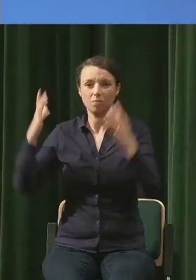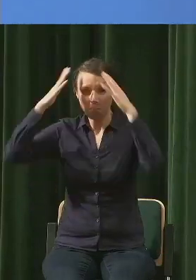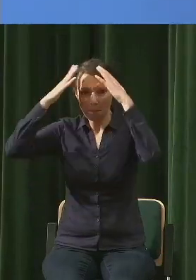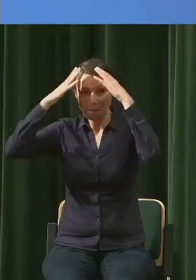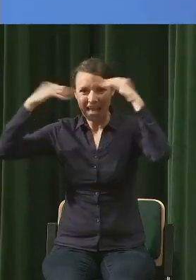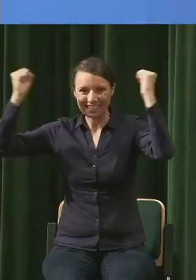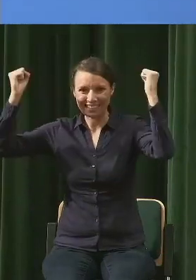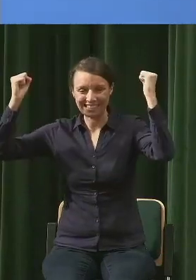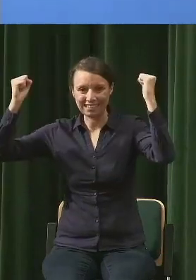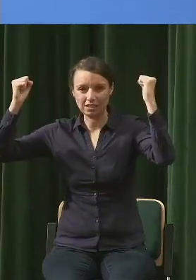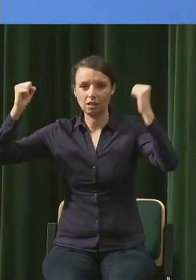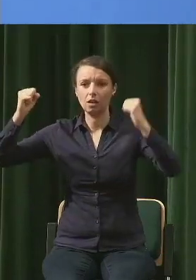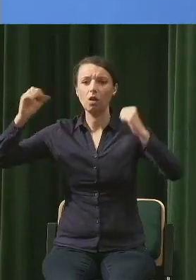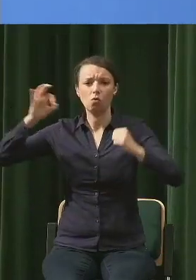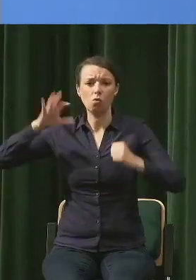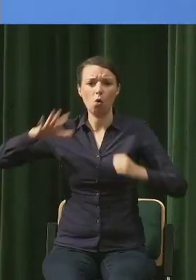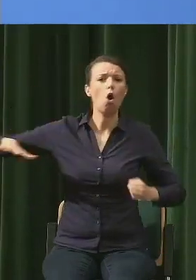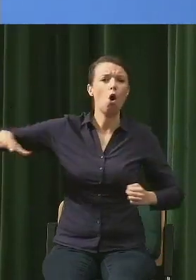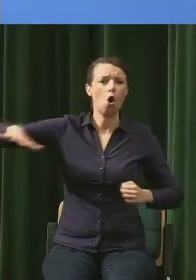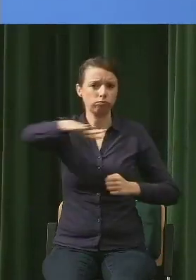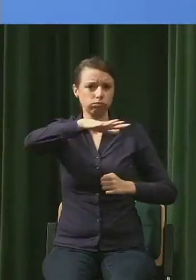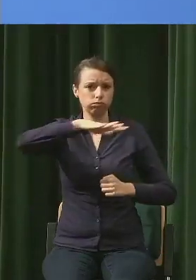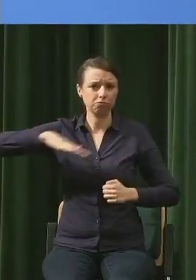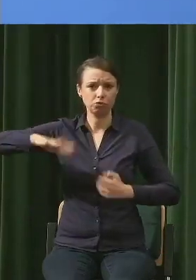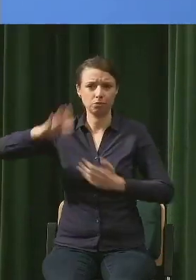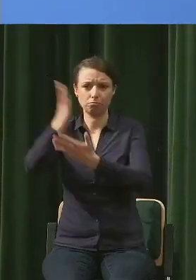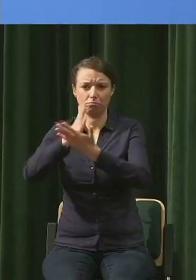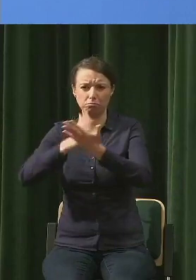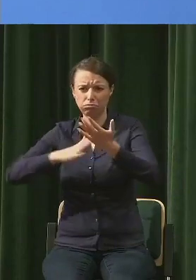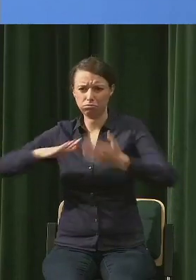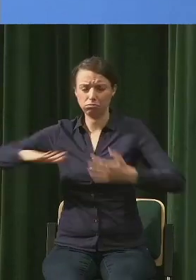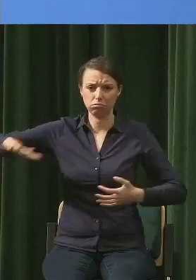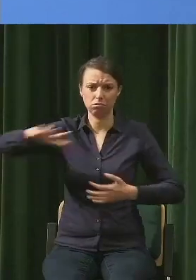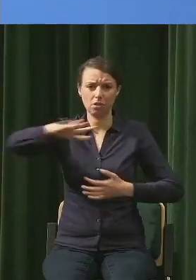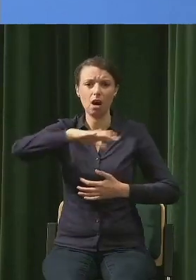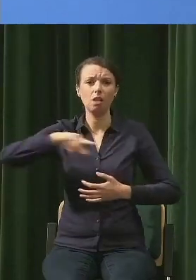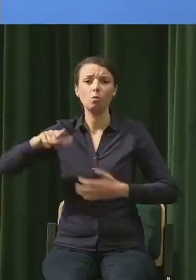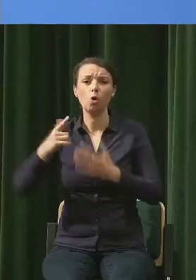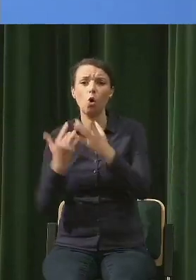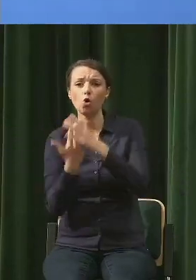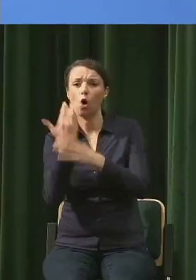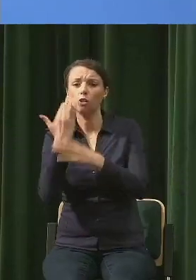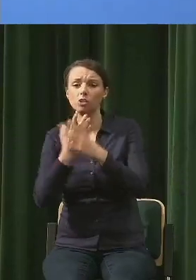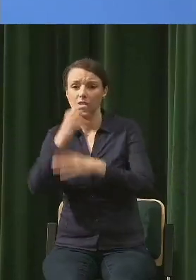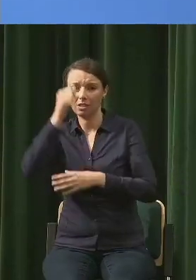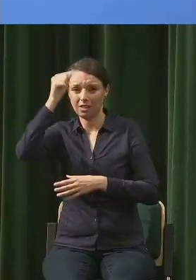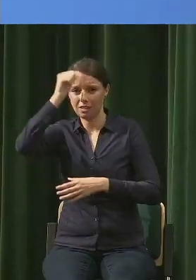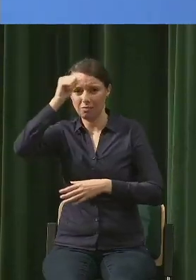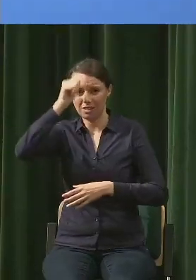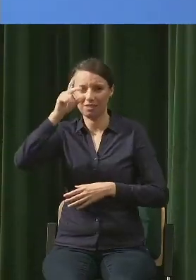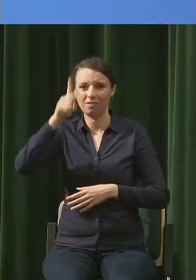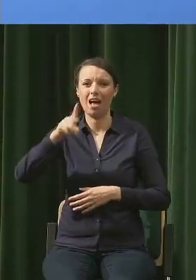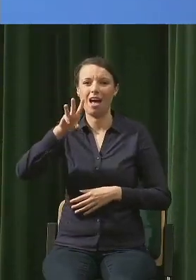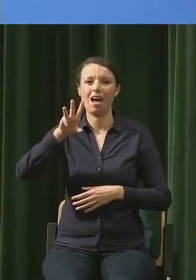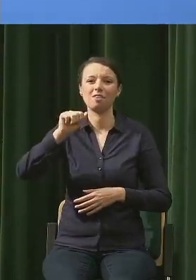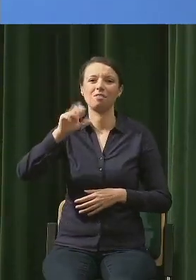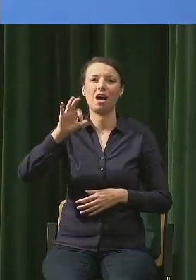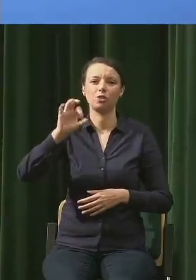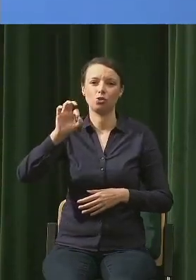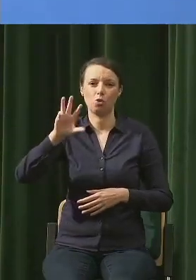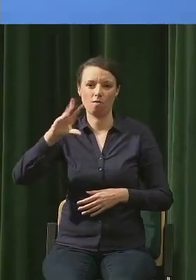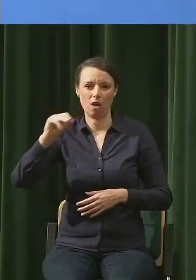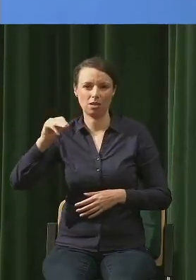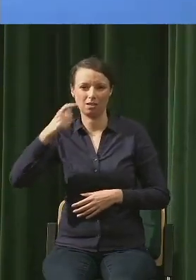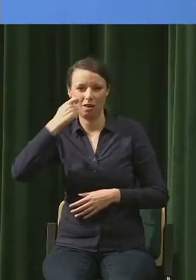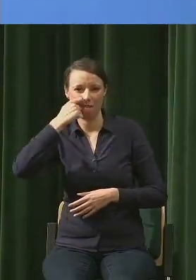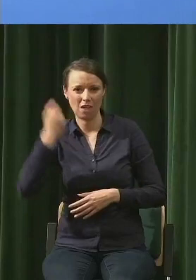pasie szerokości geograficznej rosną rośliny tak zwane kwasowe, to znaczy to są najwięcej jest